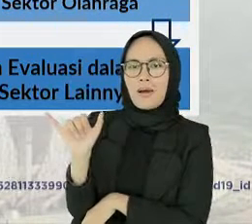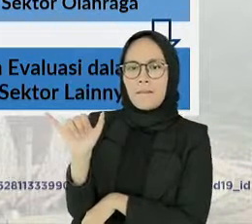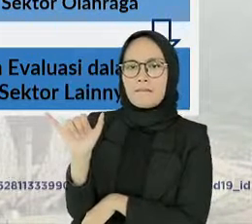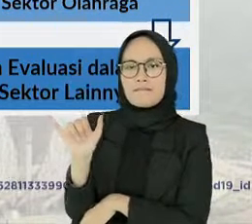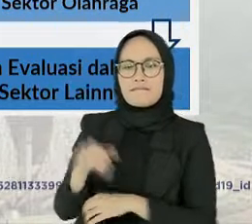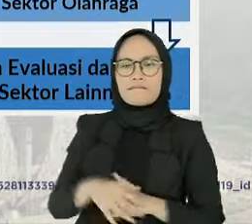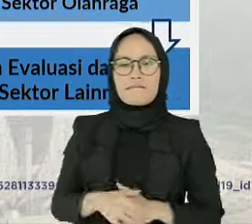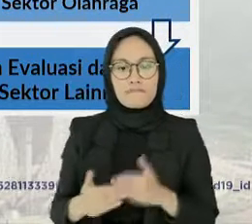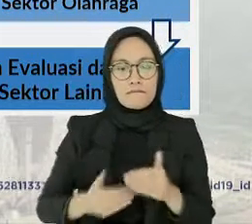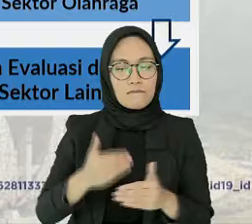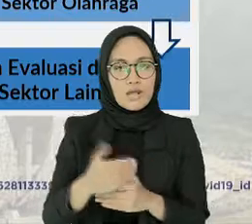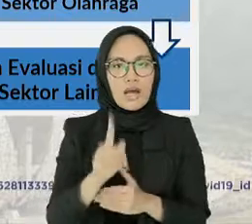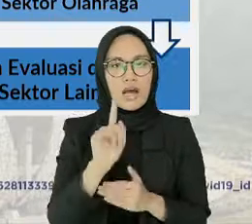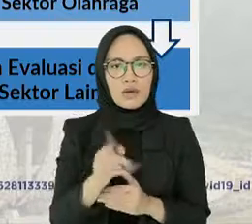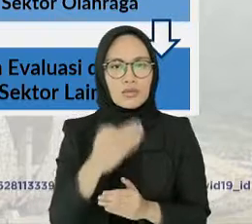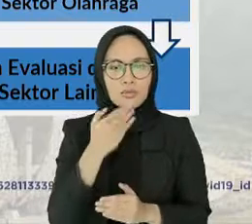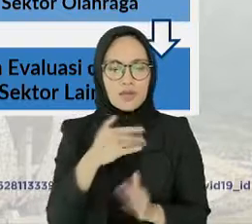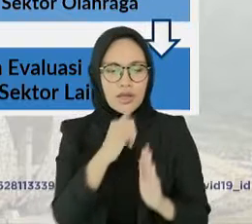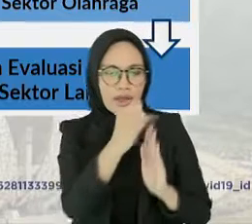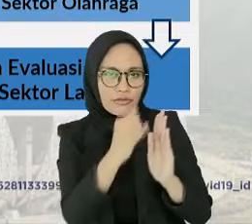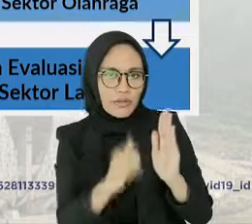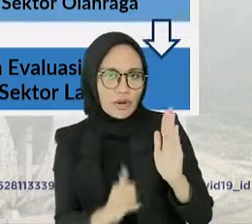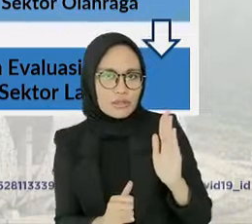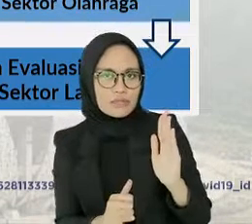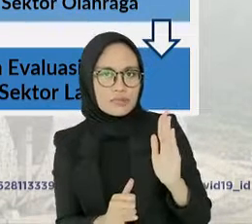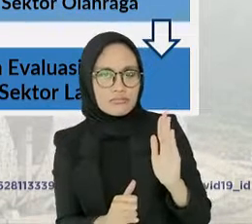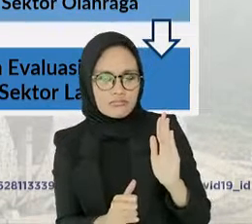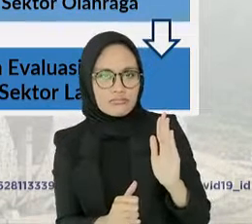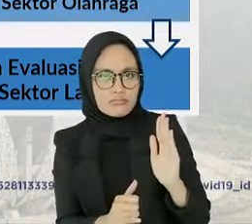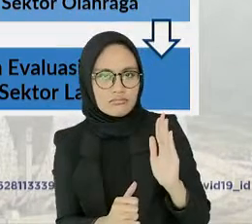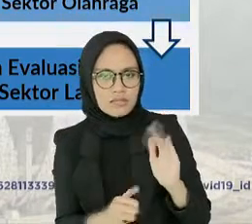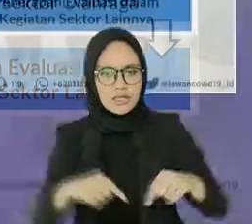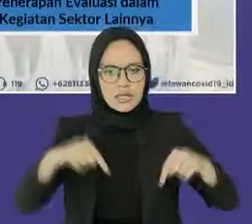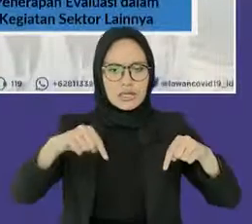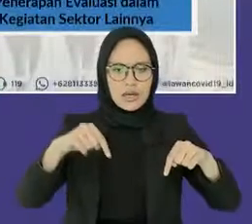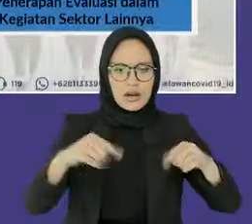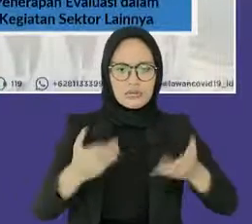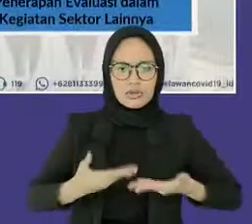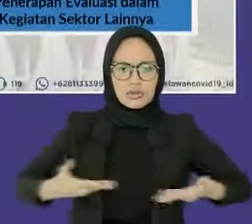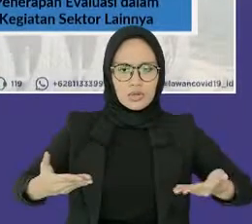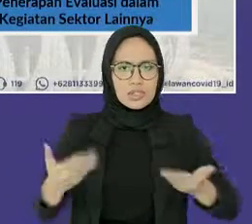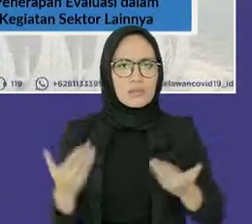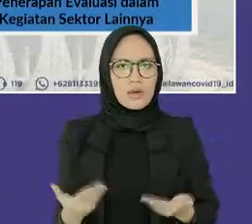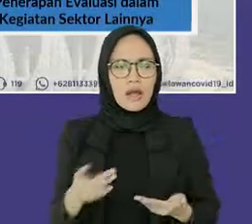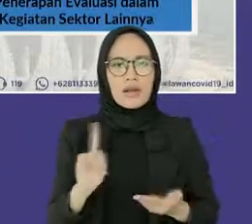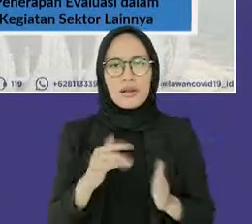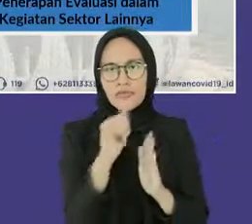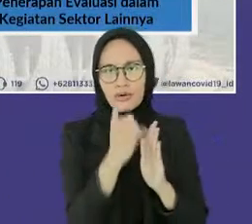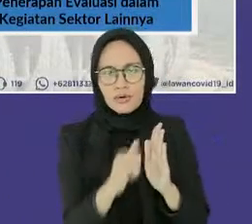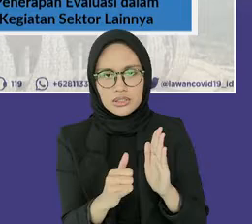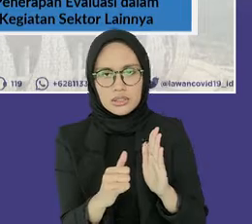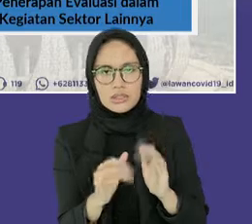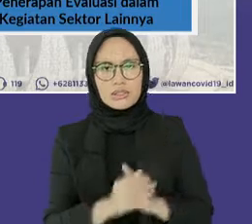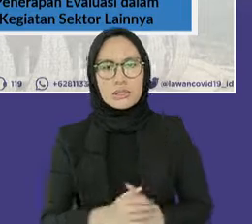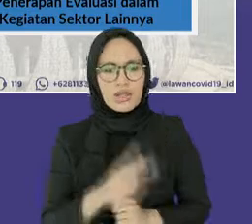evaluasi kepatuan protokol kesehatan. Dalam implementasinya, berbagai penemuan pelanggaran di lapangan menjadi